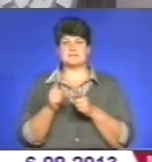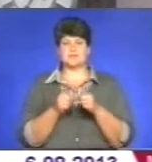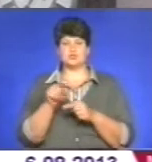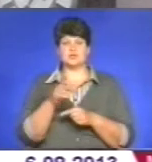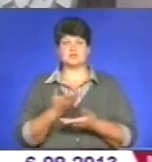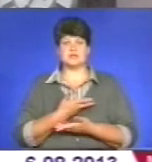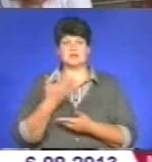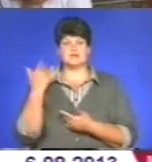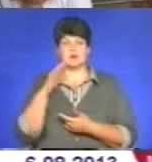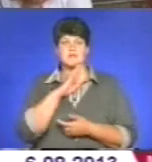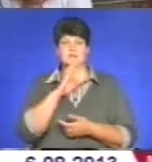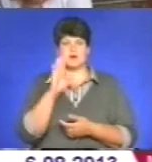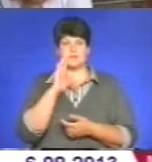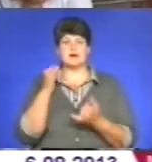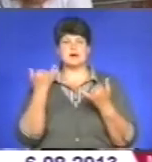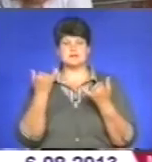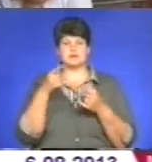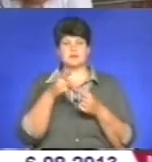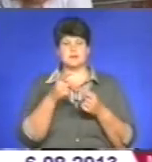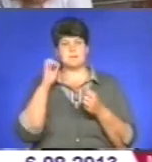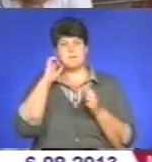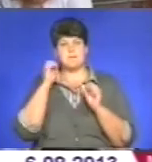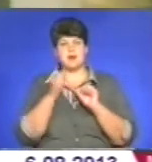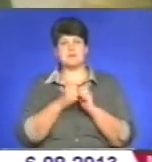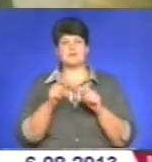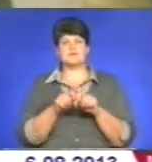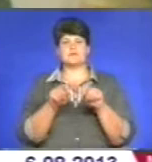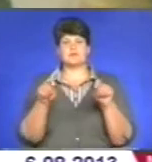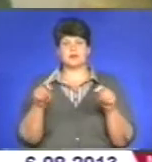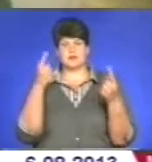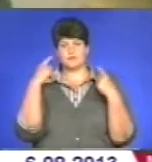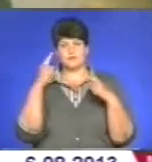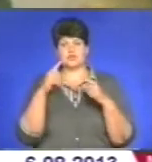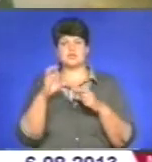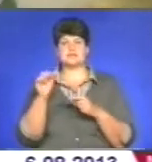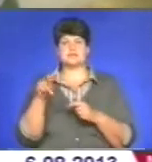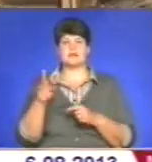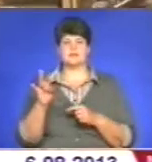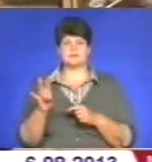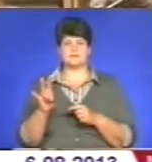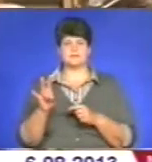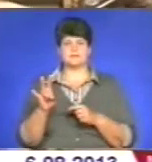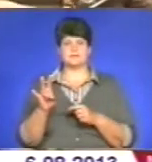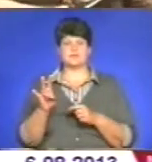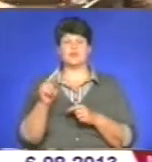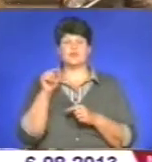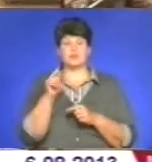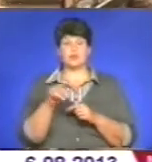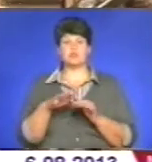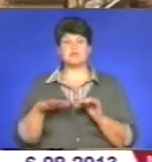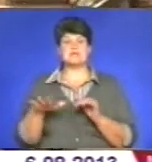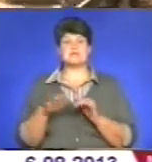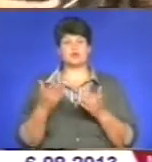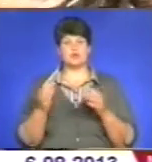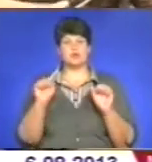мати, а зараз у даниної світлій пам'яті тут відкрили творчий салон. Ось таке, мені здається, середовище можна